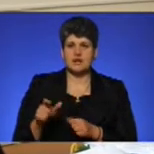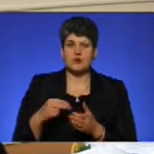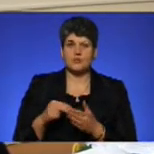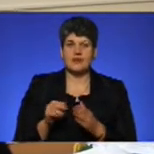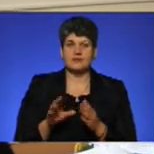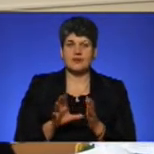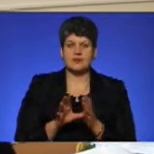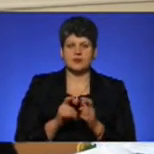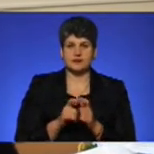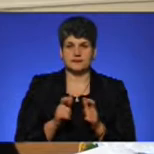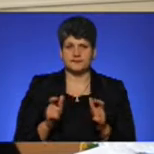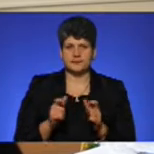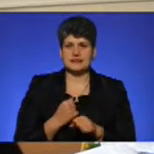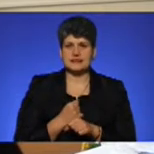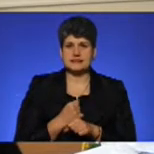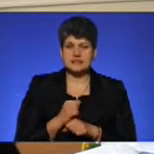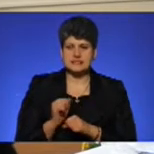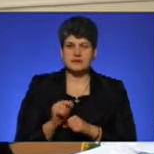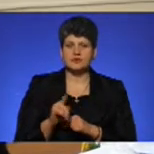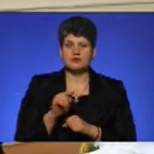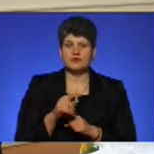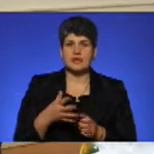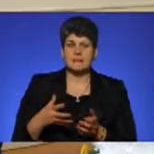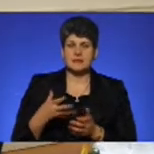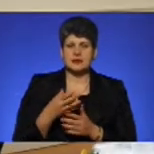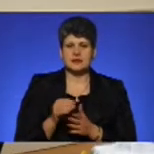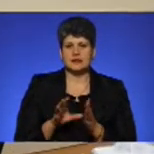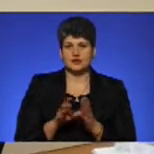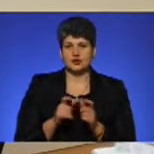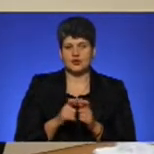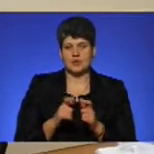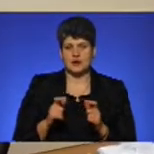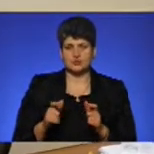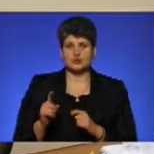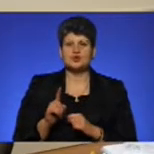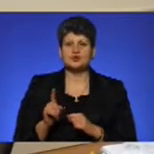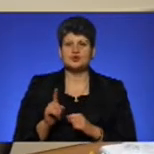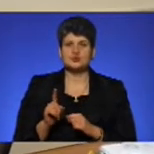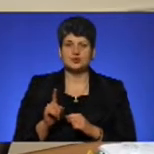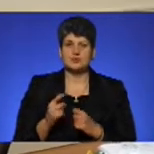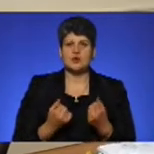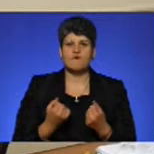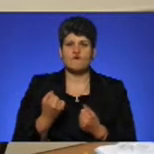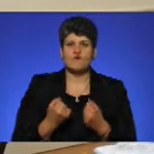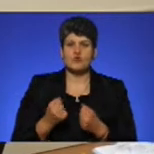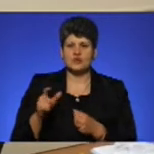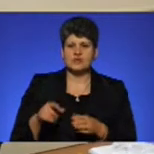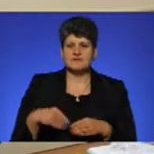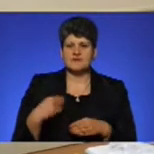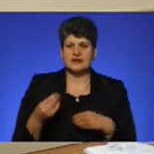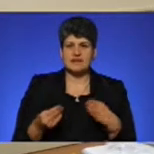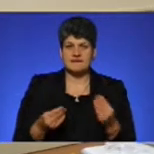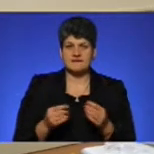електронні носії, заставити, щоб вони платили електронною карточкою, щоб водій видавав